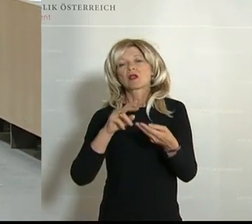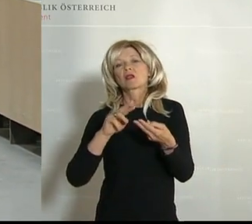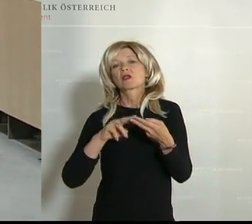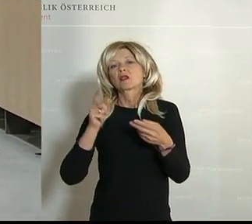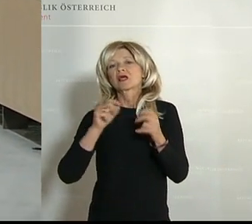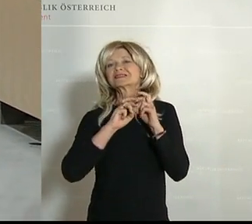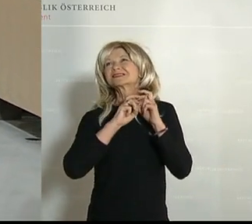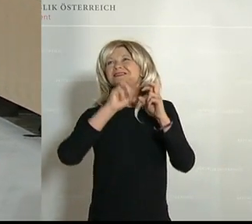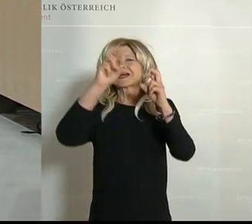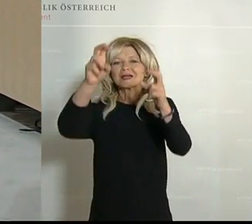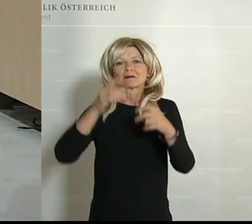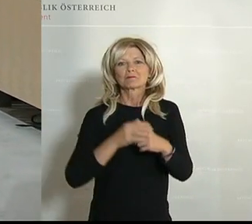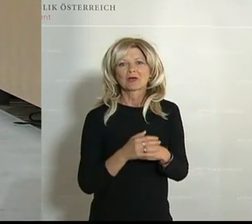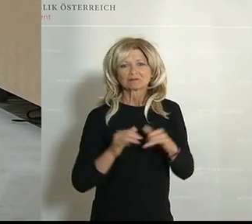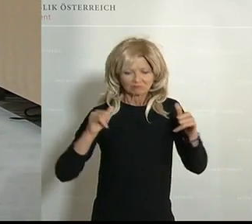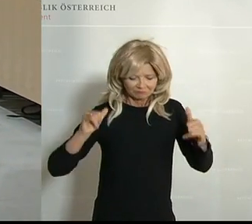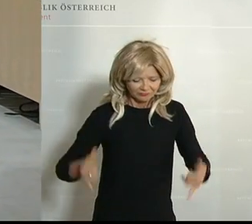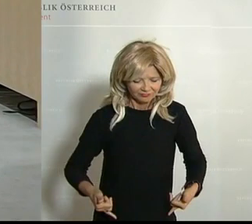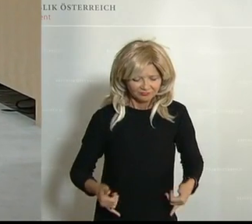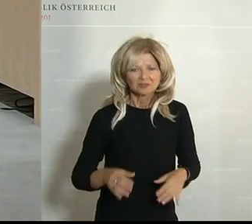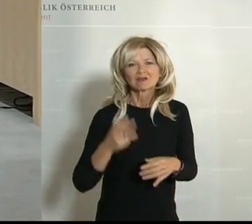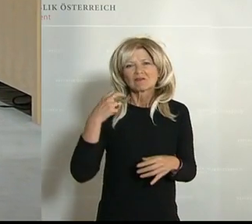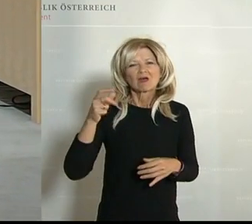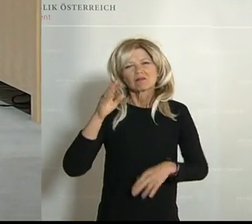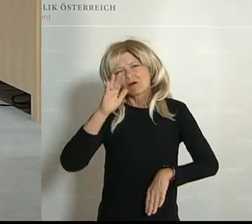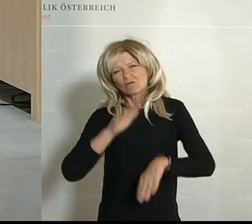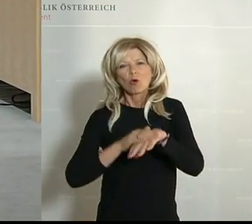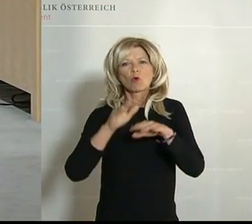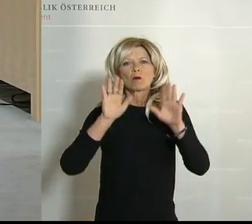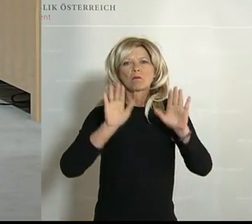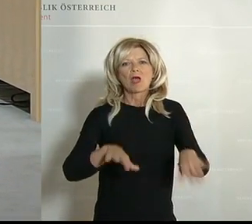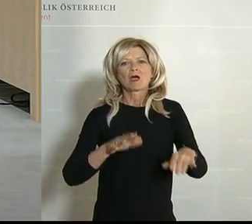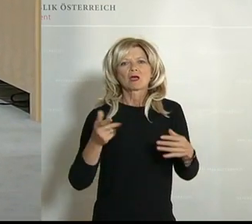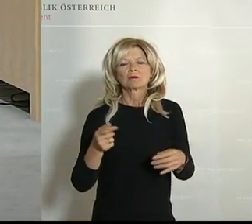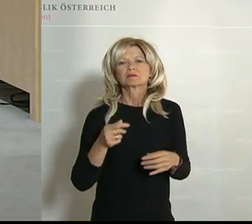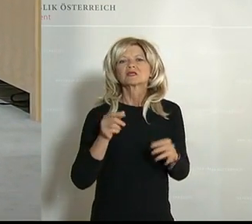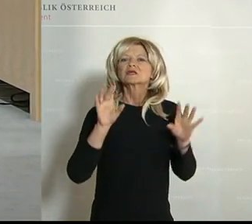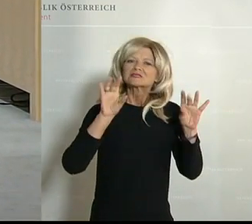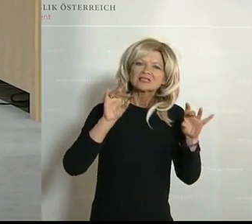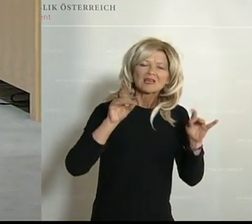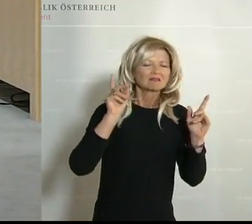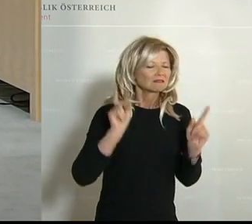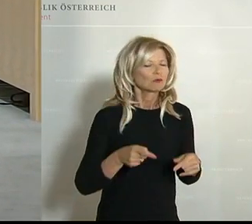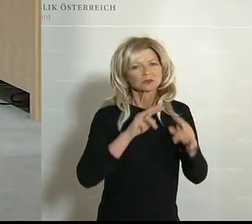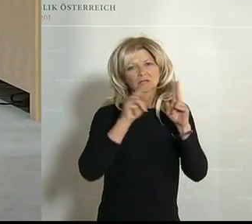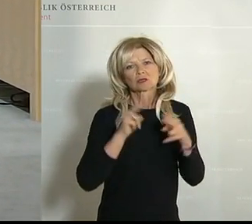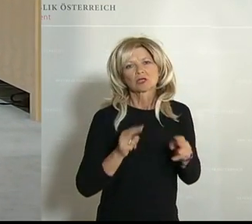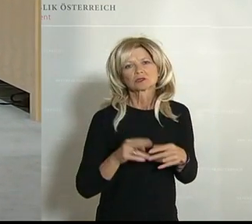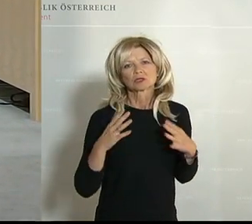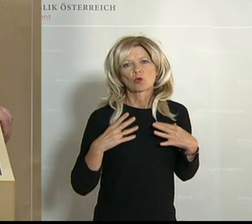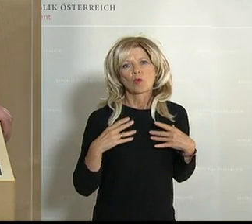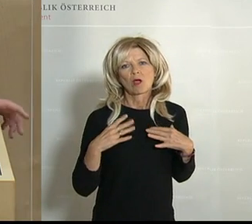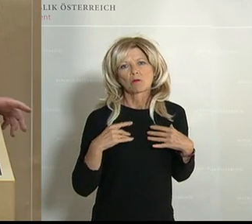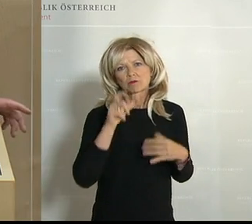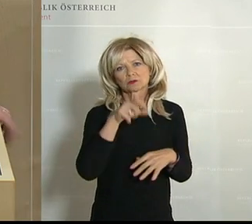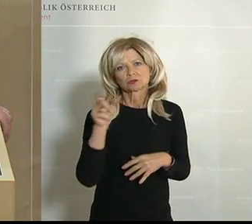alle weiter voll mit Tausenden, Jahrzehntausenden internationalen Urlaubern. Die Bundesregierung wird nicht tätig